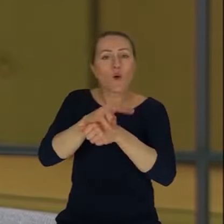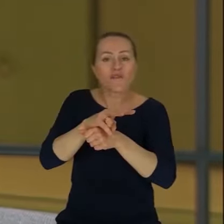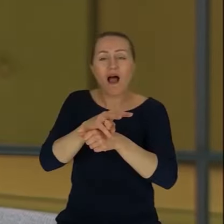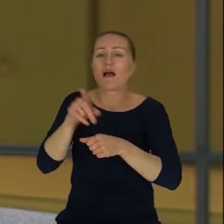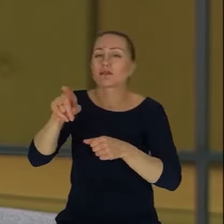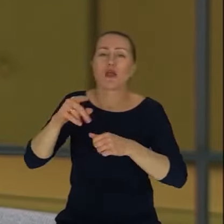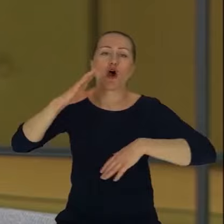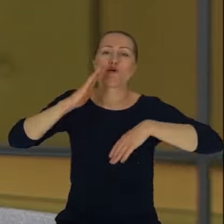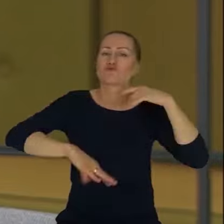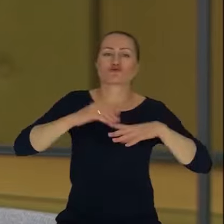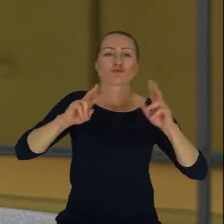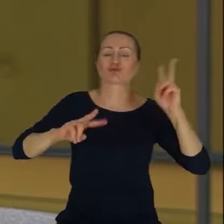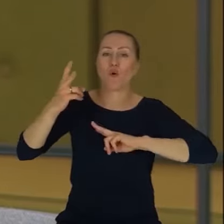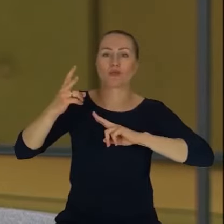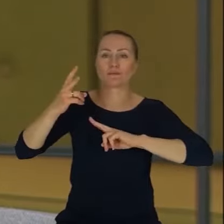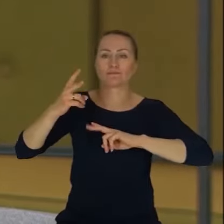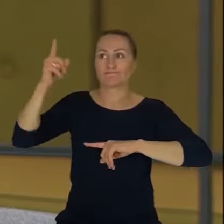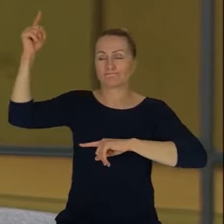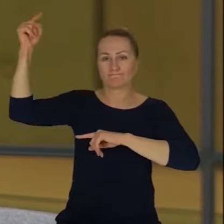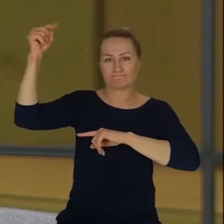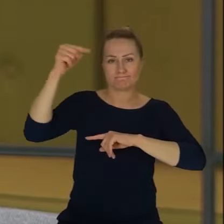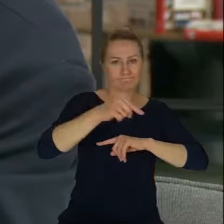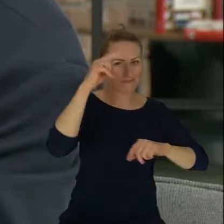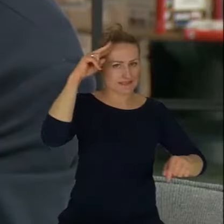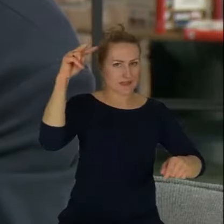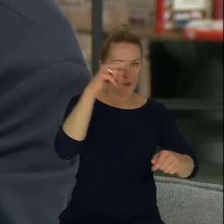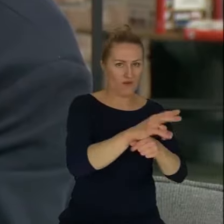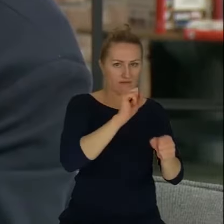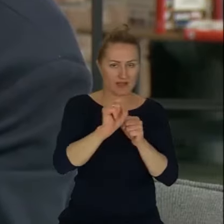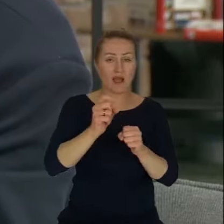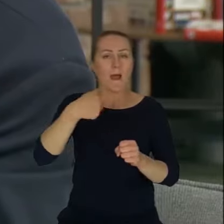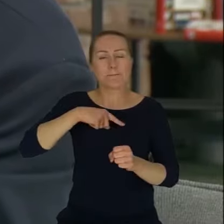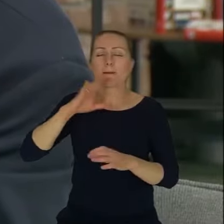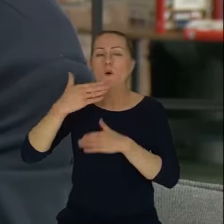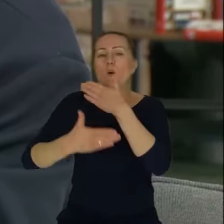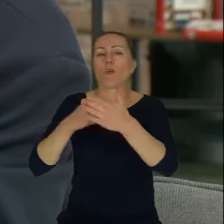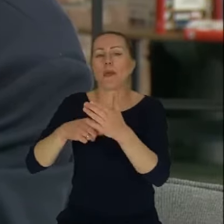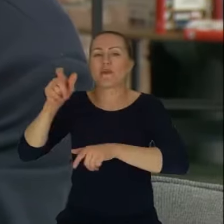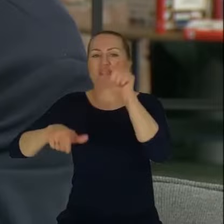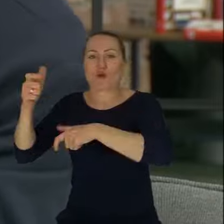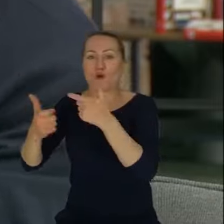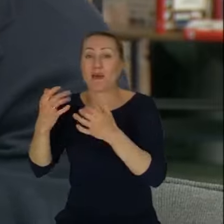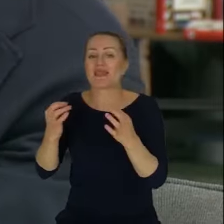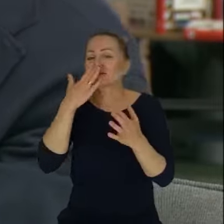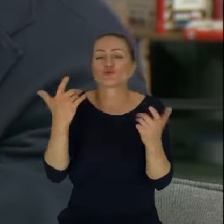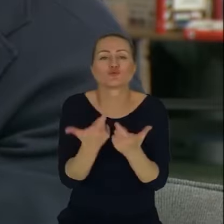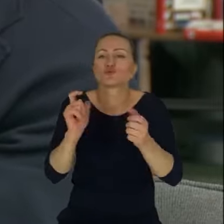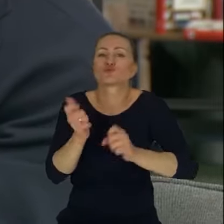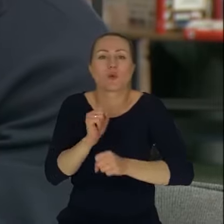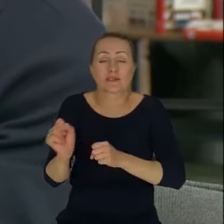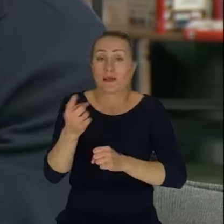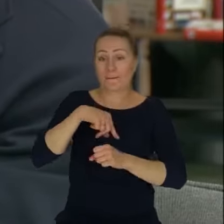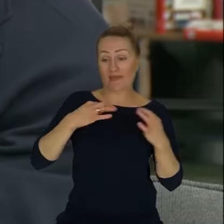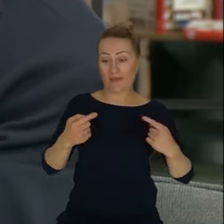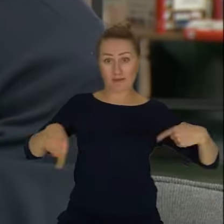od góry do dołu. To znaczy, inaczej, to my troszkę sobie indywidualizujemy i to, co jest teraz zagrożeniem, to to, że my też jak rozmawiamy tu, czy w ogóle w miejscach